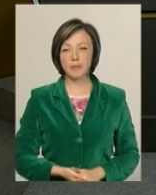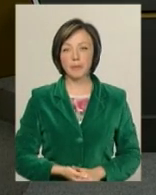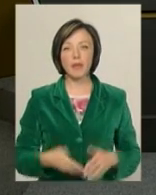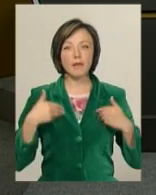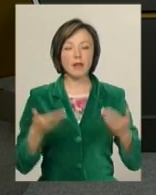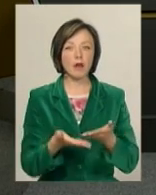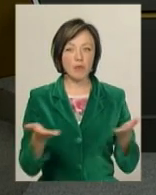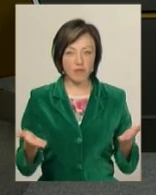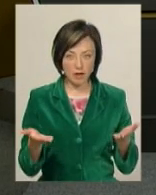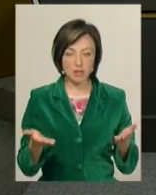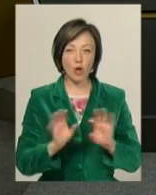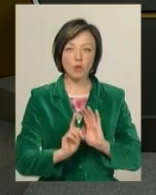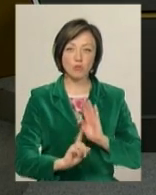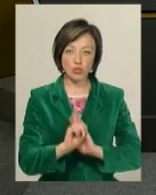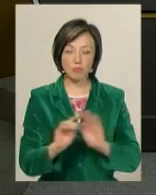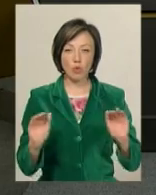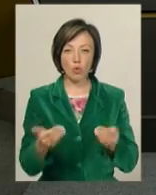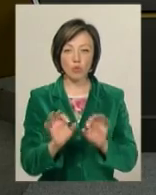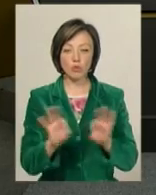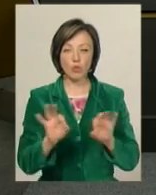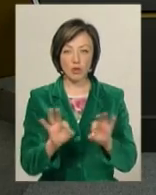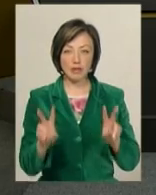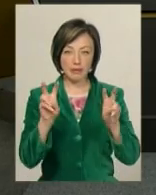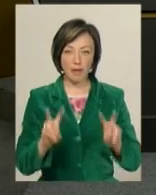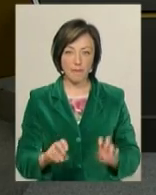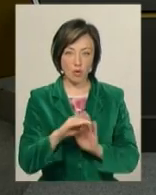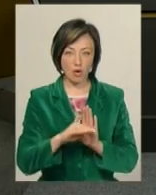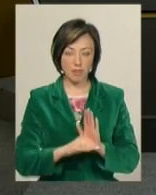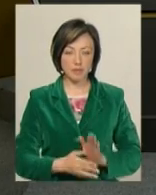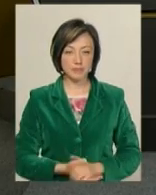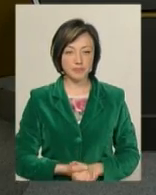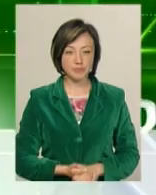Рибак. Вітаємо вас. Розпочнемо з короткого огляду тем програми.